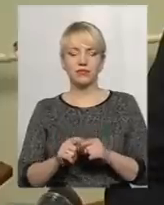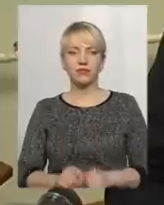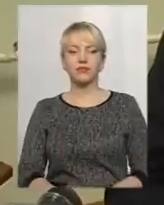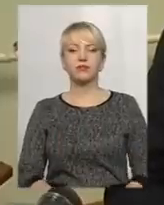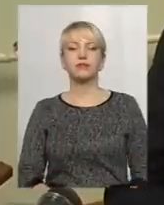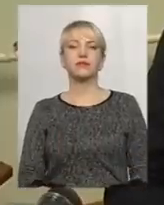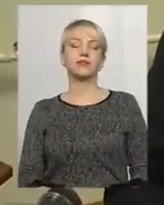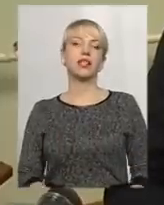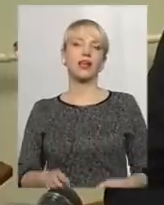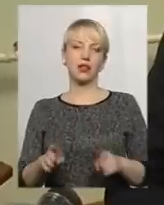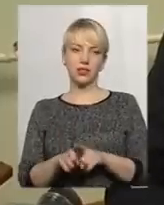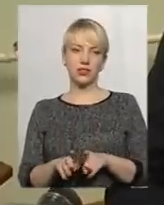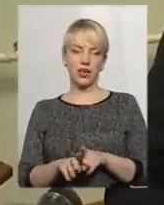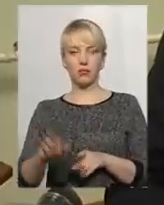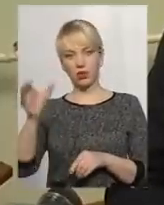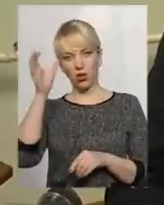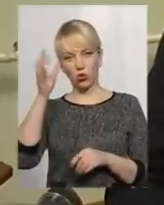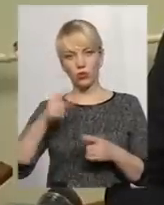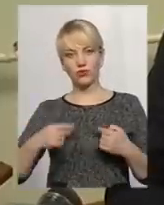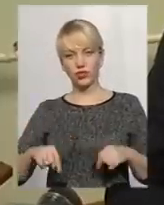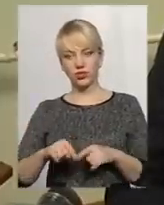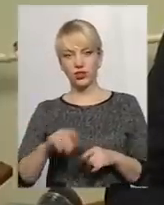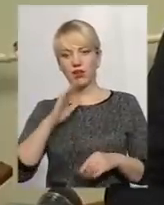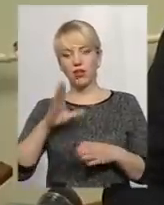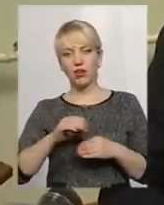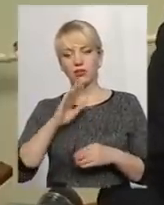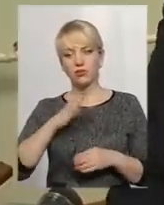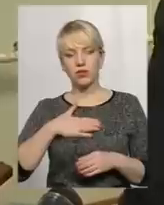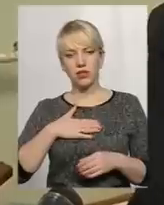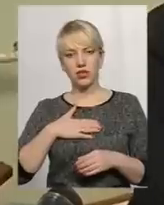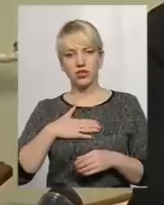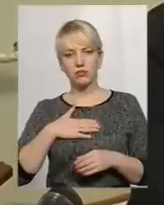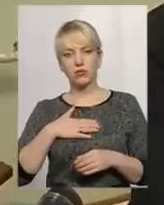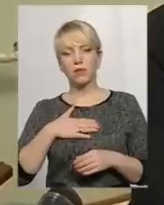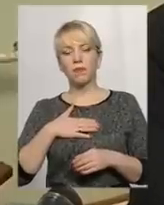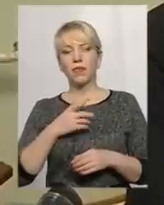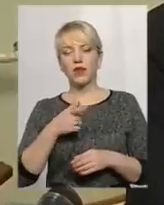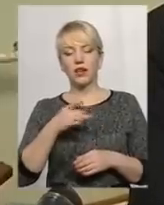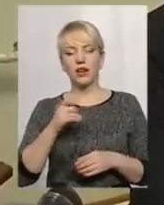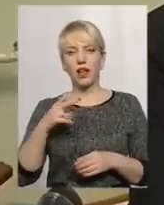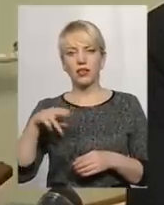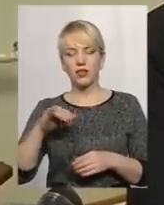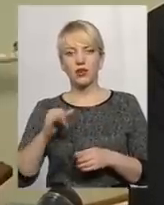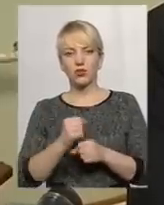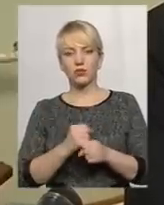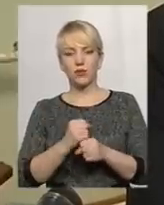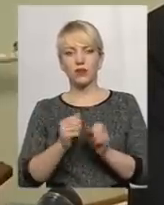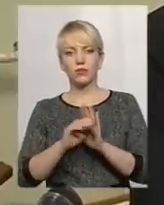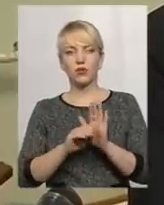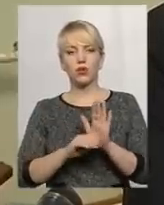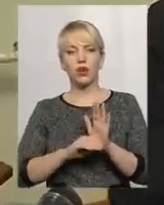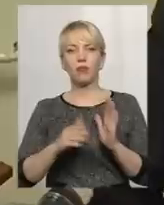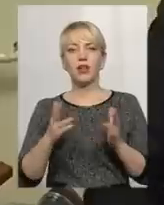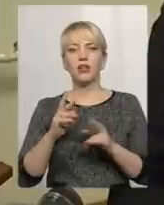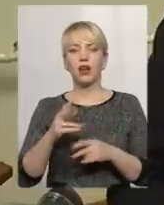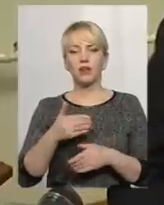Так само науковим відділом разом з нашими рекреантами розробляється відповідна програма, яким чином